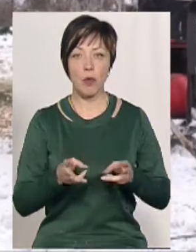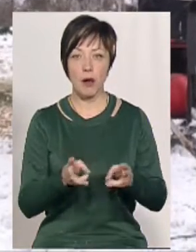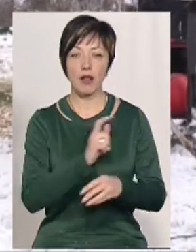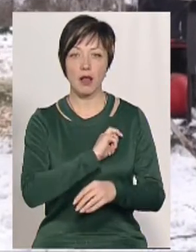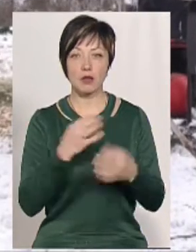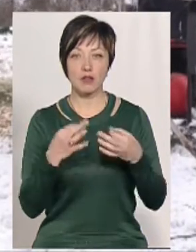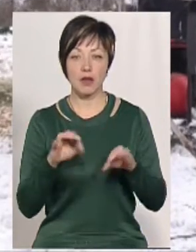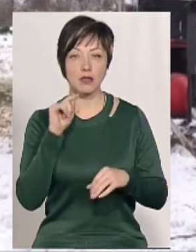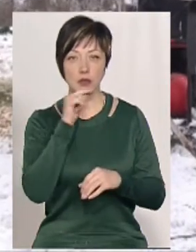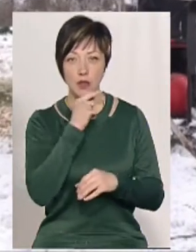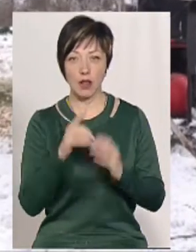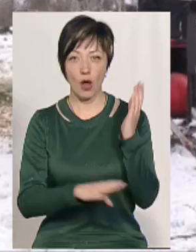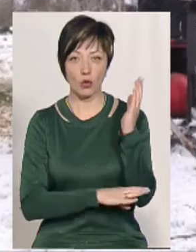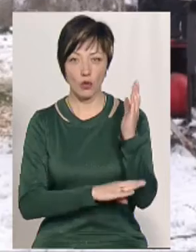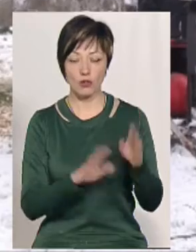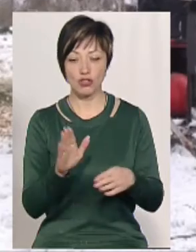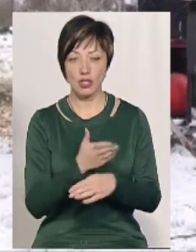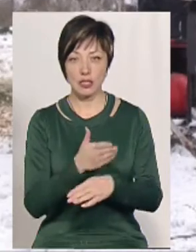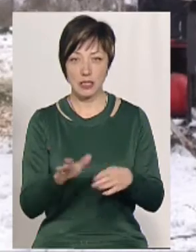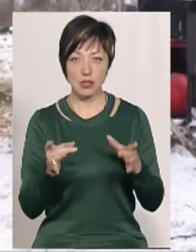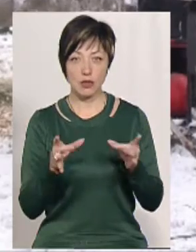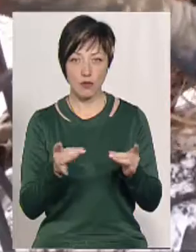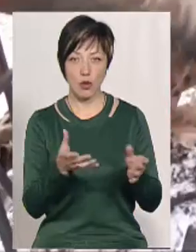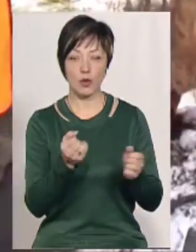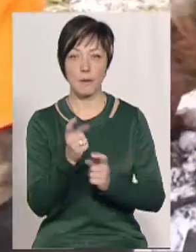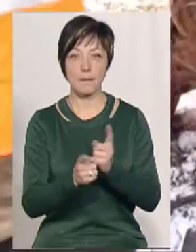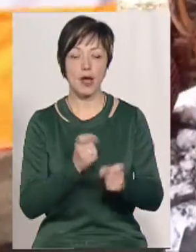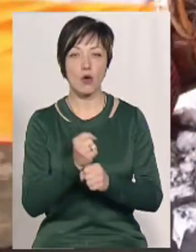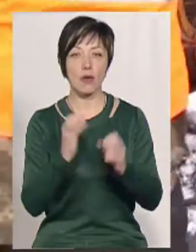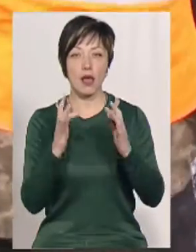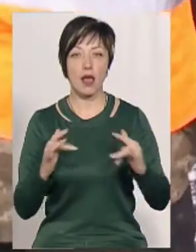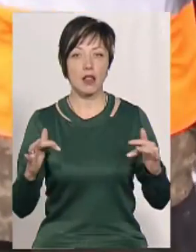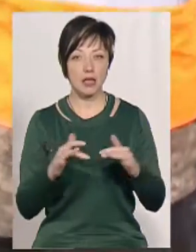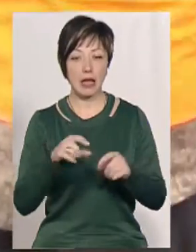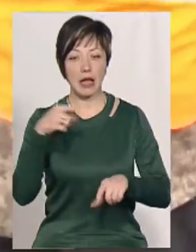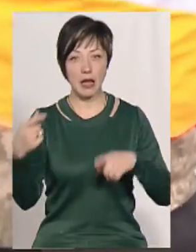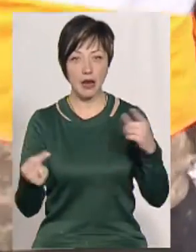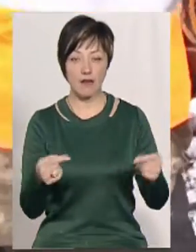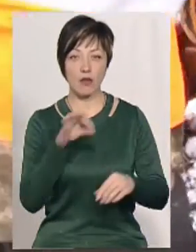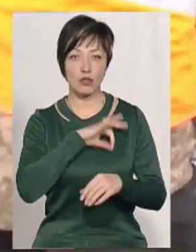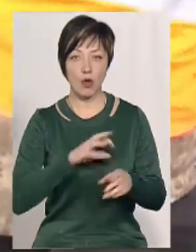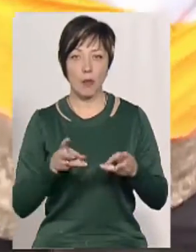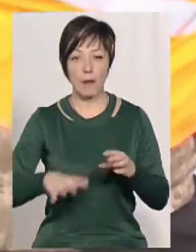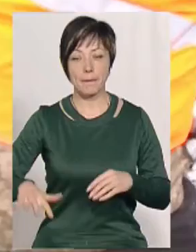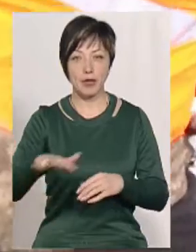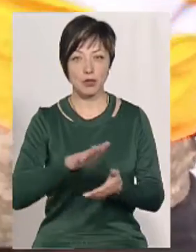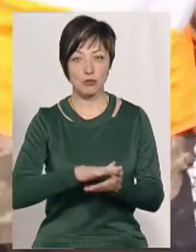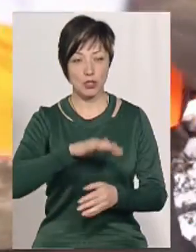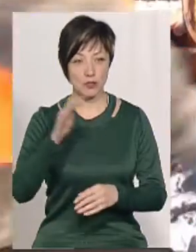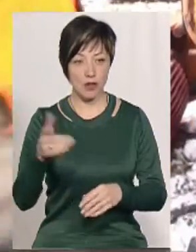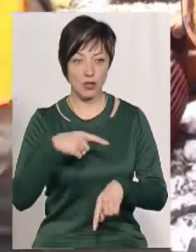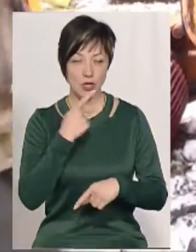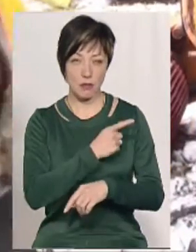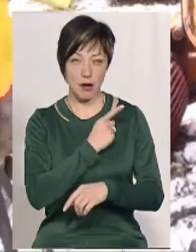«Лазні» дозволяє заощадити на дровах. Частину сировини, отриманої від переробки ялинок та гілля, використовують для опалення приміщень на сміттєзвалищі,